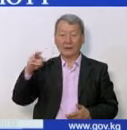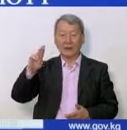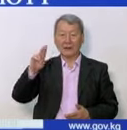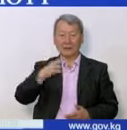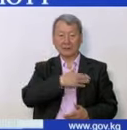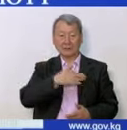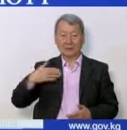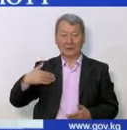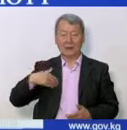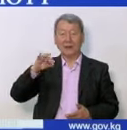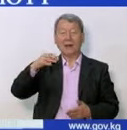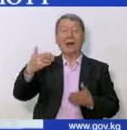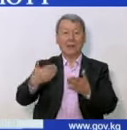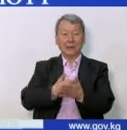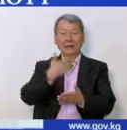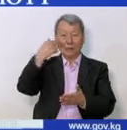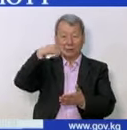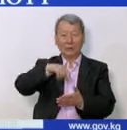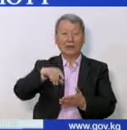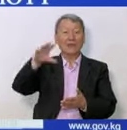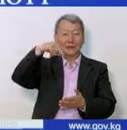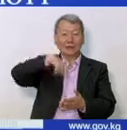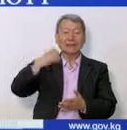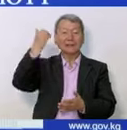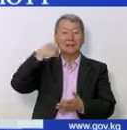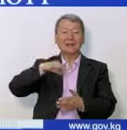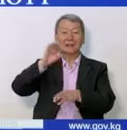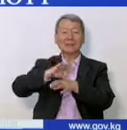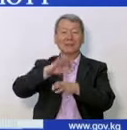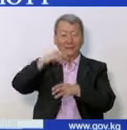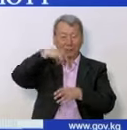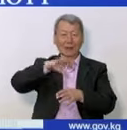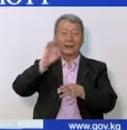опять-таки все старые. Гипертоническая болезнь,